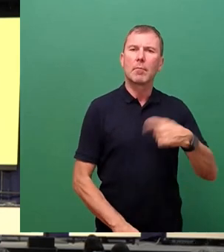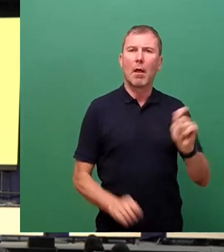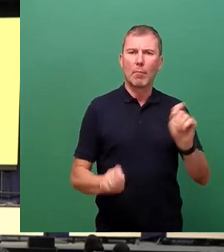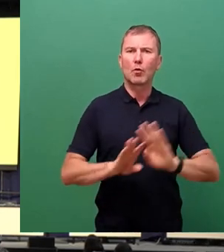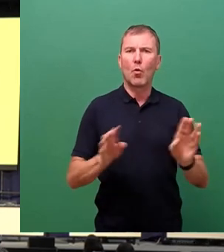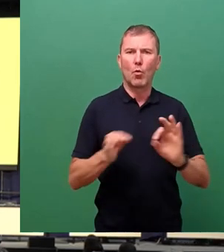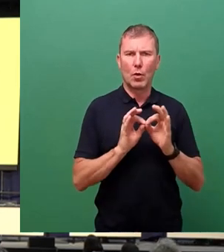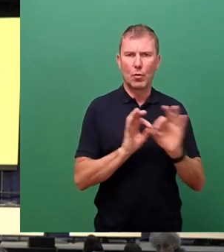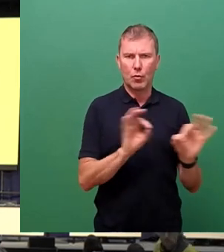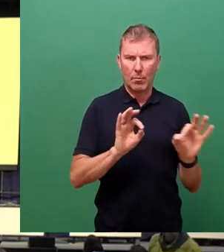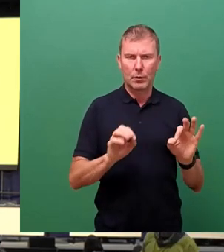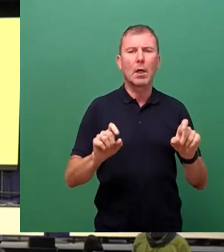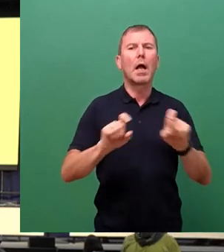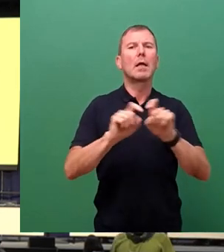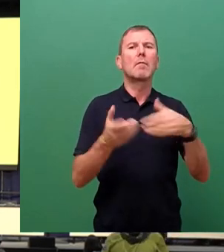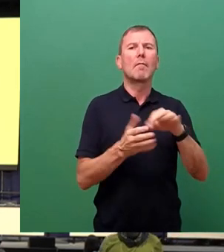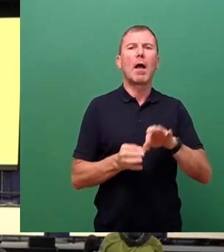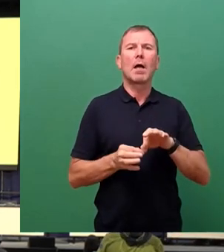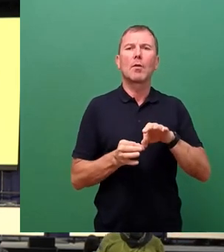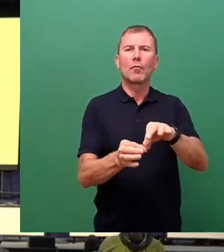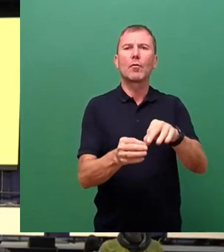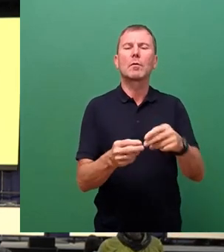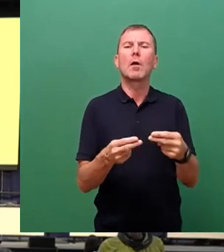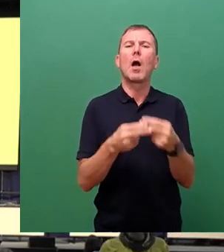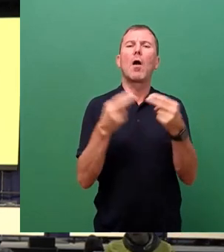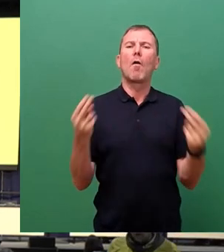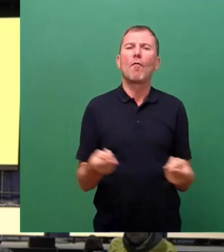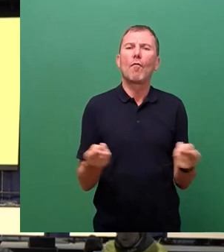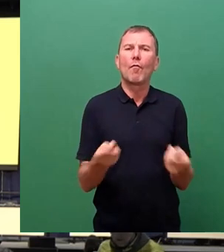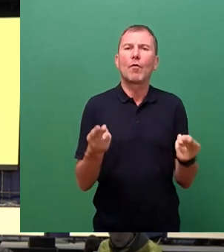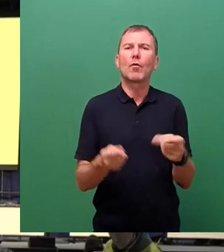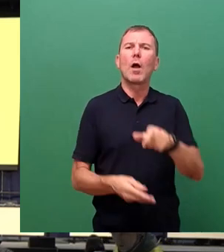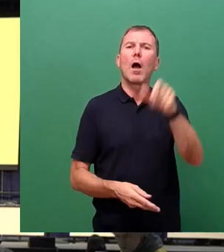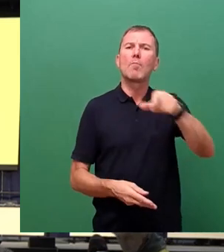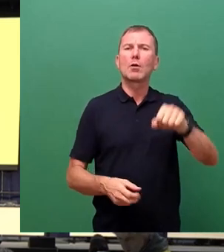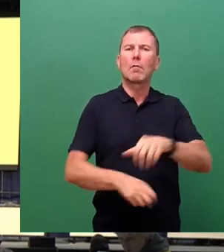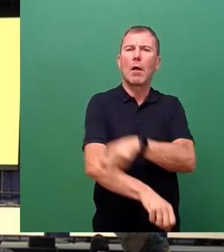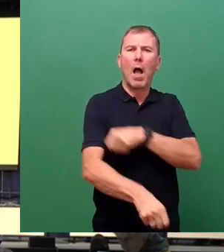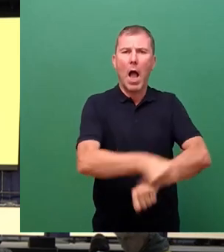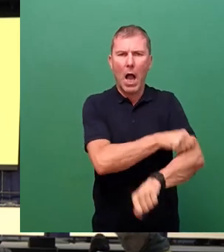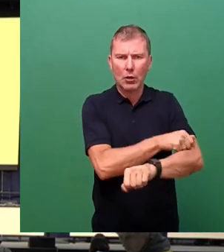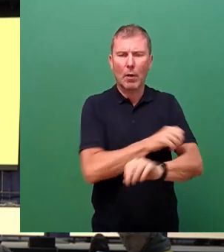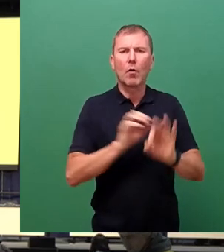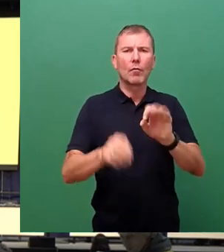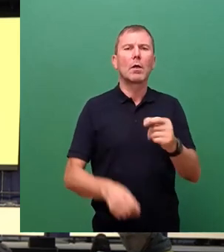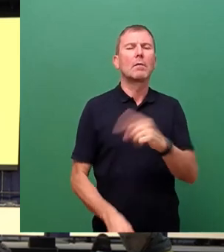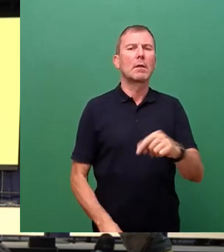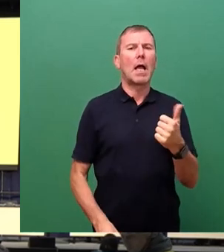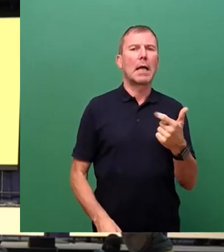das Thema Fortschreibung des Konzepts zur Förderung des bürgerschaftlichen Engagements für die Jahre 21 bis 27